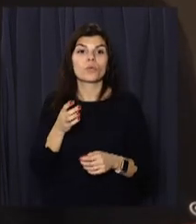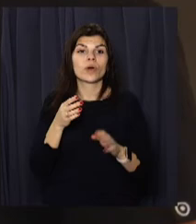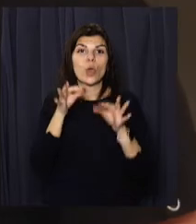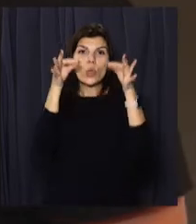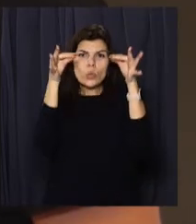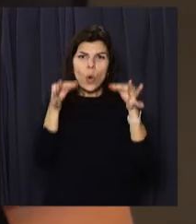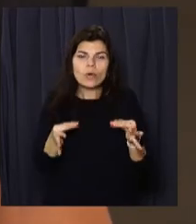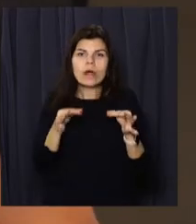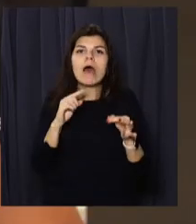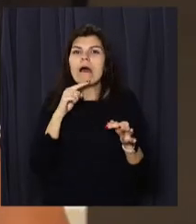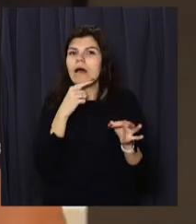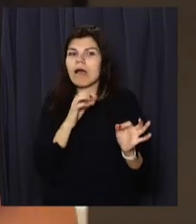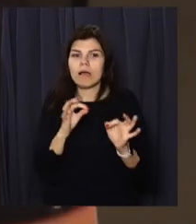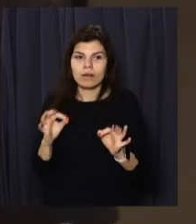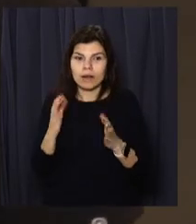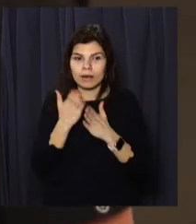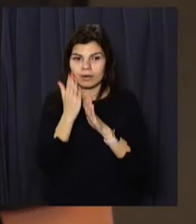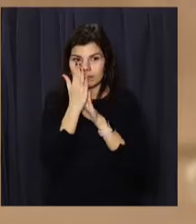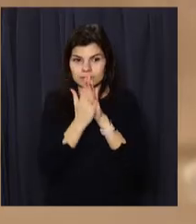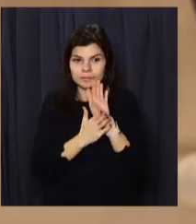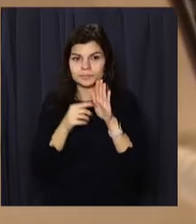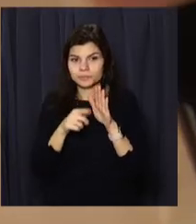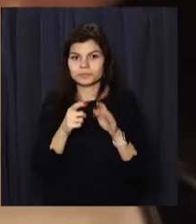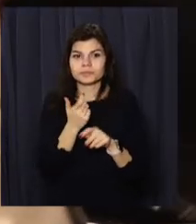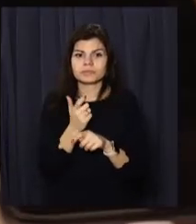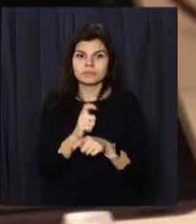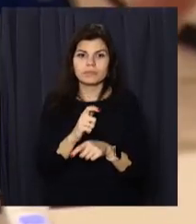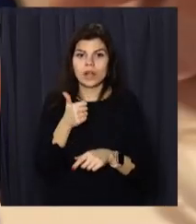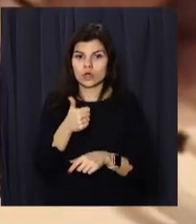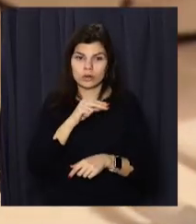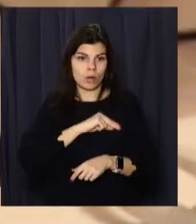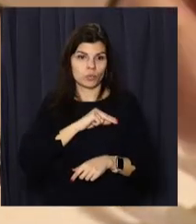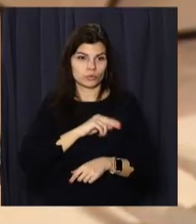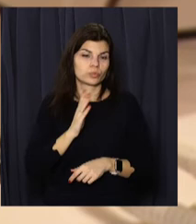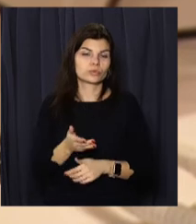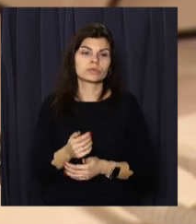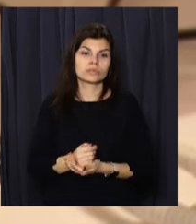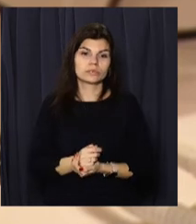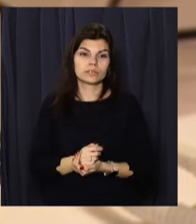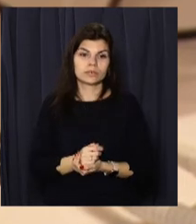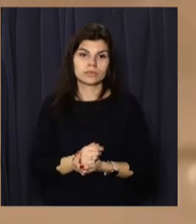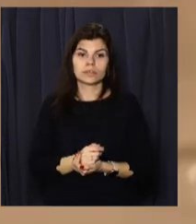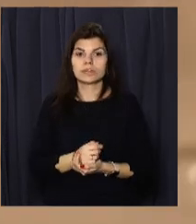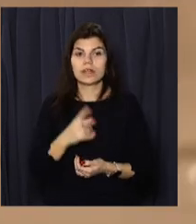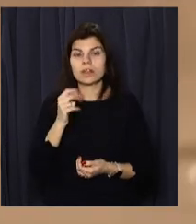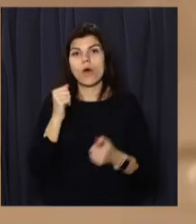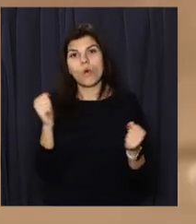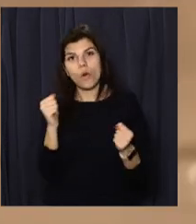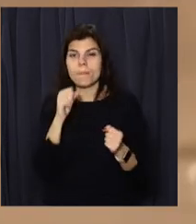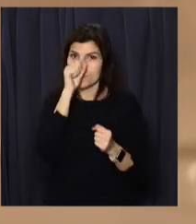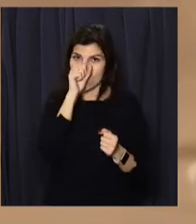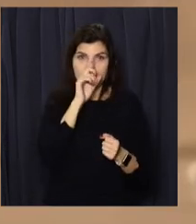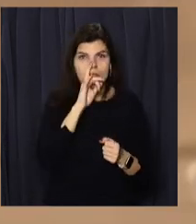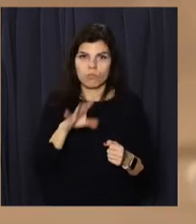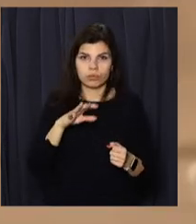аккуратні, це з екранами Амолед, вони дуже добре будуть працювати на холоді, на морозі, не так буде